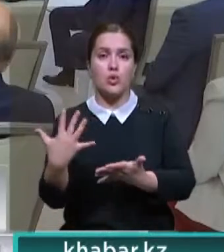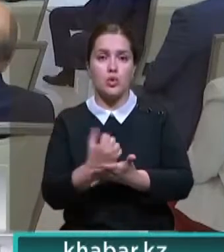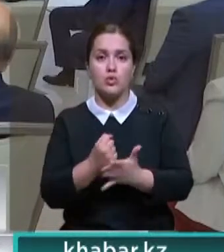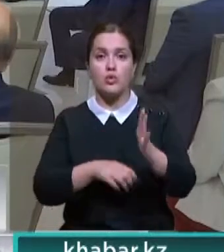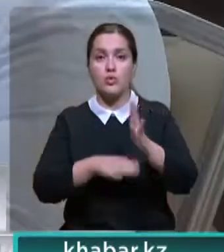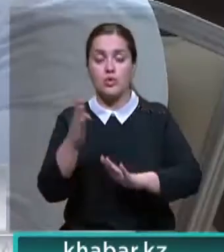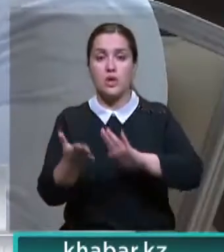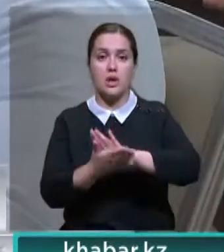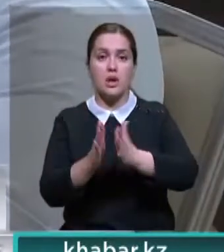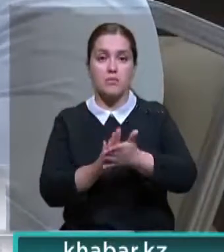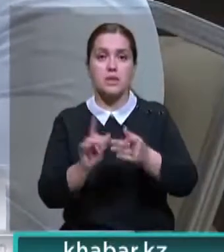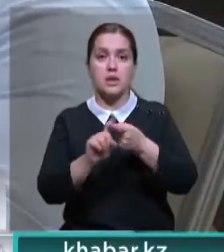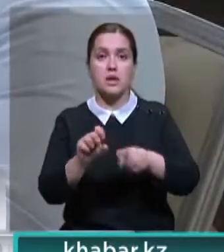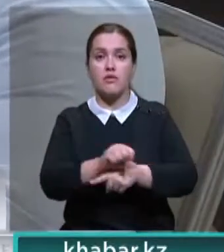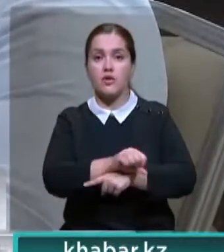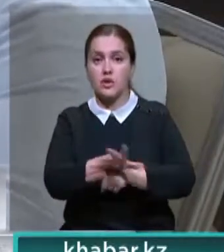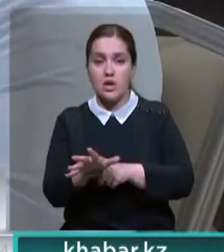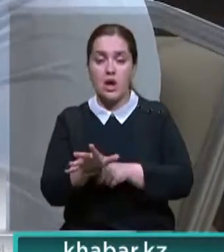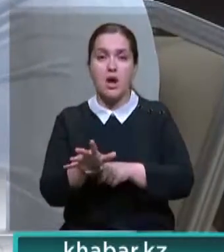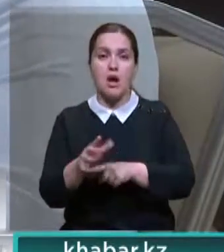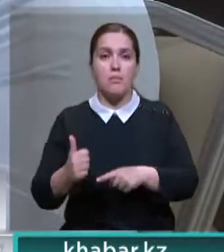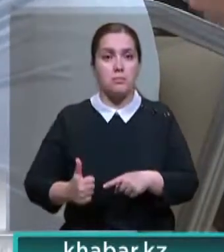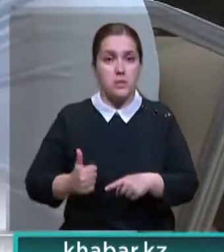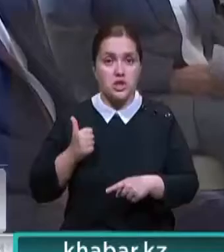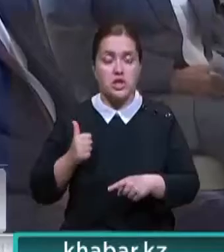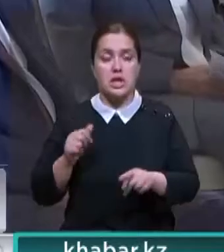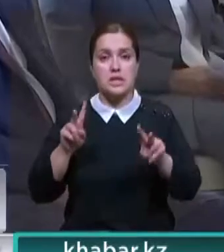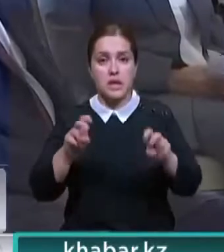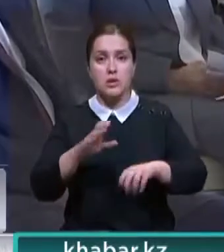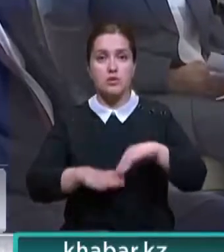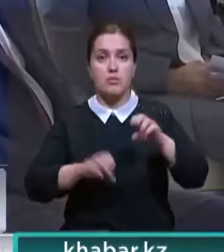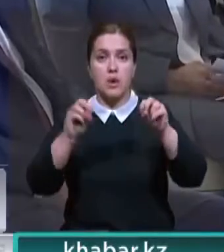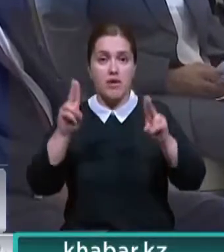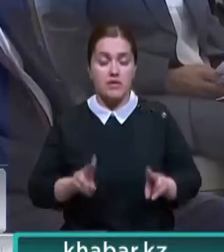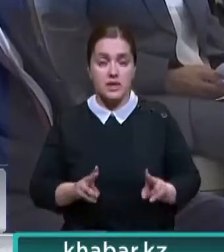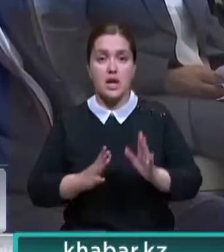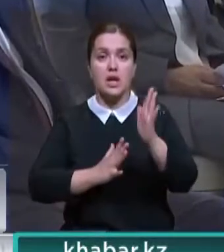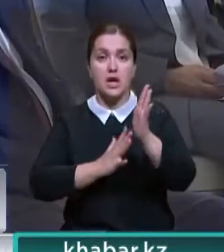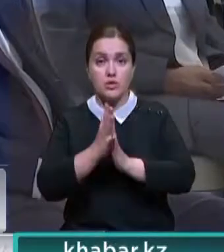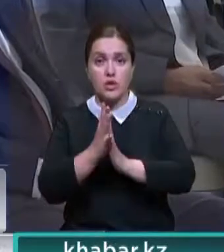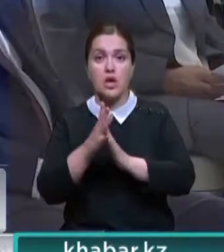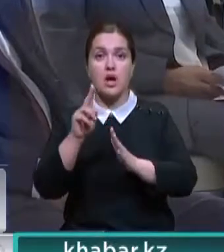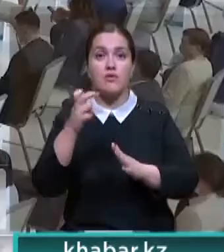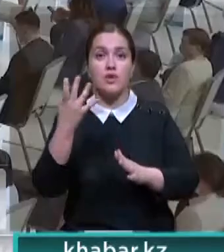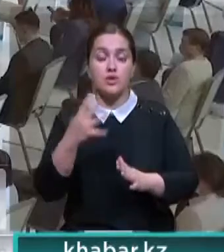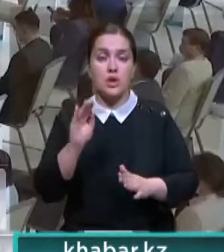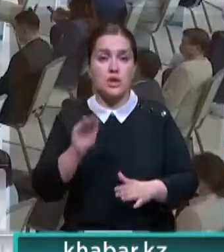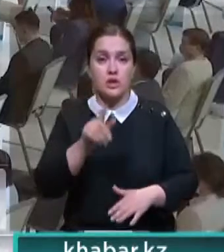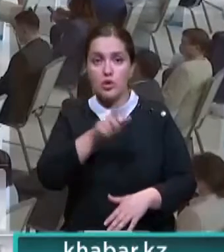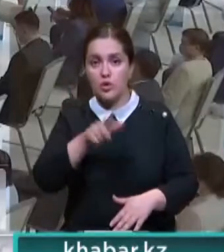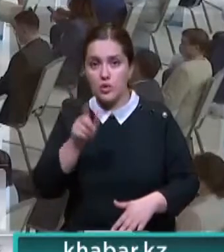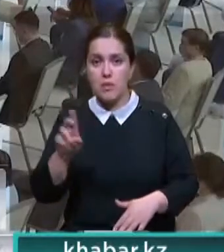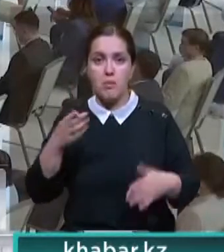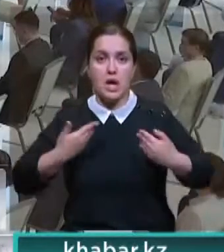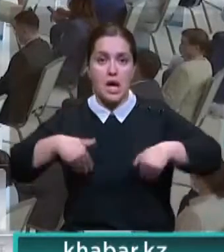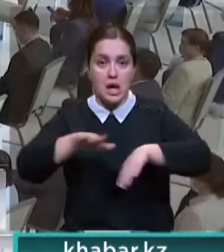стране удалось стабилизировать эпидситуацию с коронавирусом. Престиж и статус профессии растет. В этом году свыше 240 тысяч людей в белых